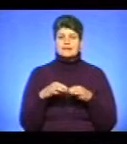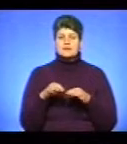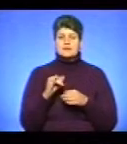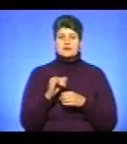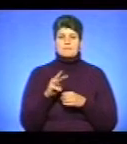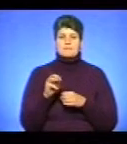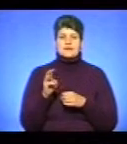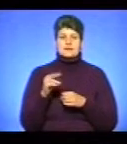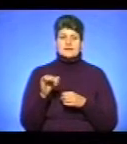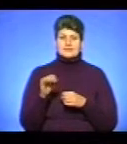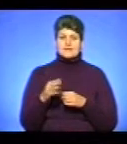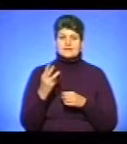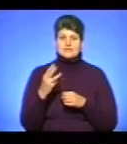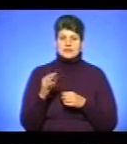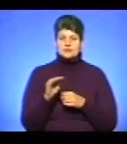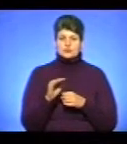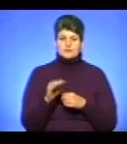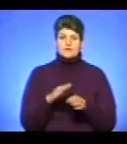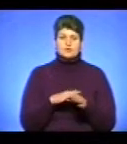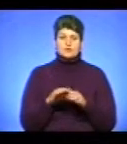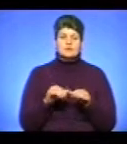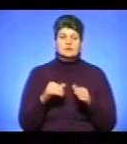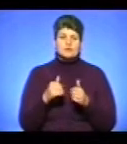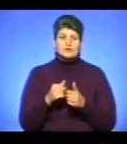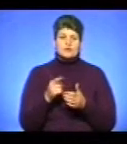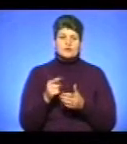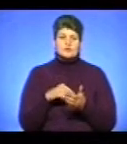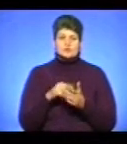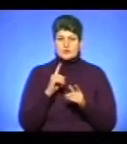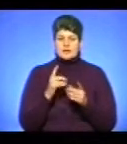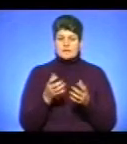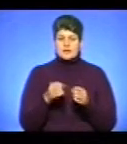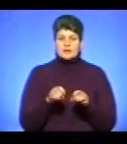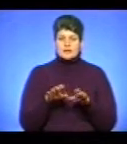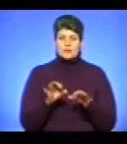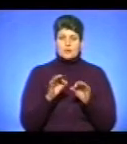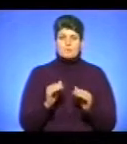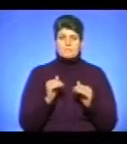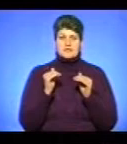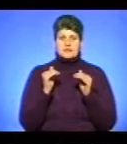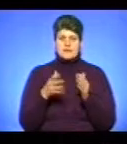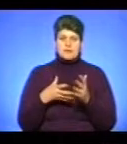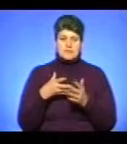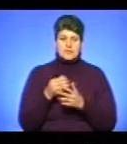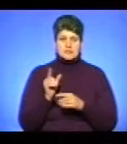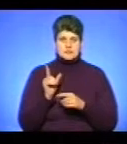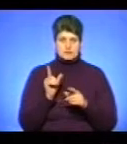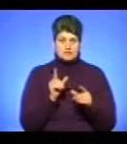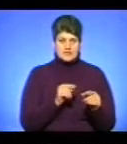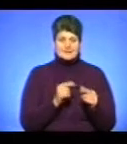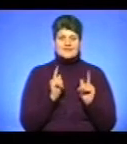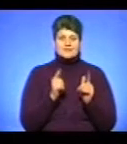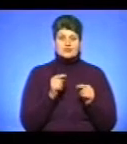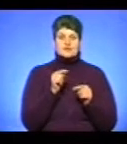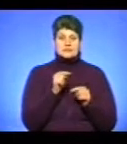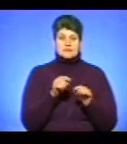Мединський. 30 жовтня на виконкомі Тернопільської міської ради прийняли рішення про підняття плати за проїзд. Згідно з